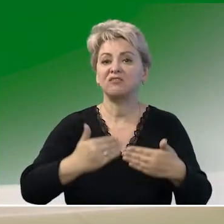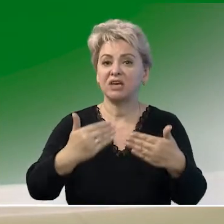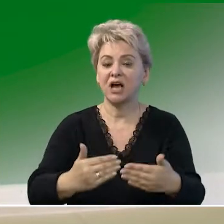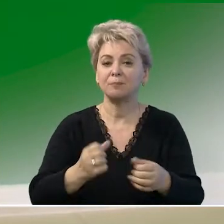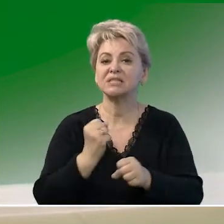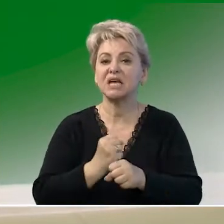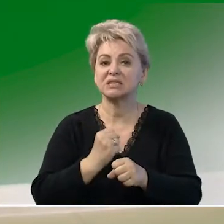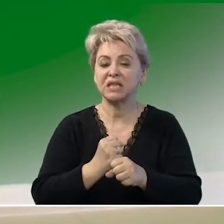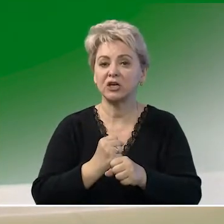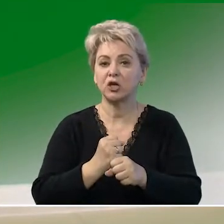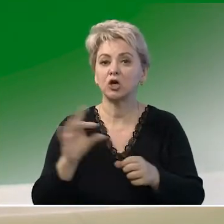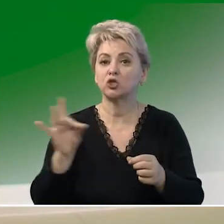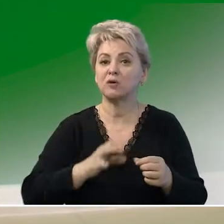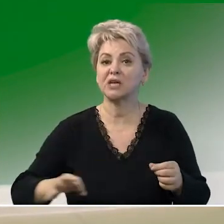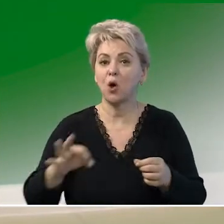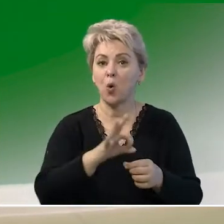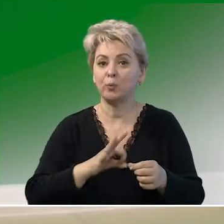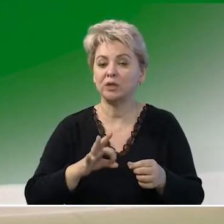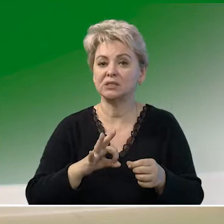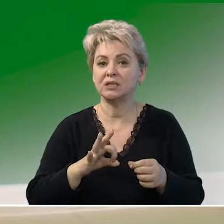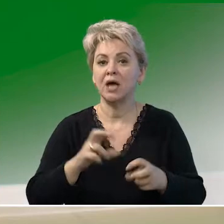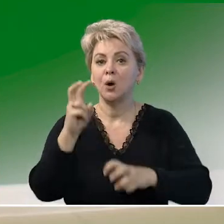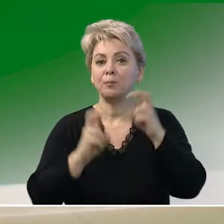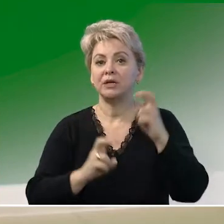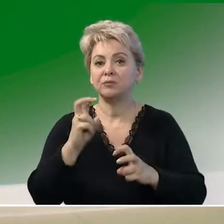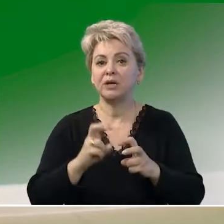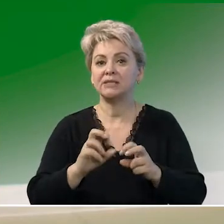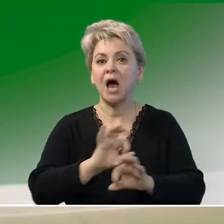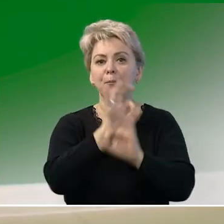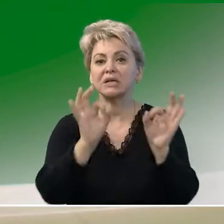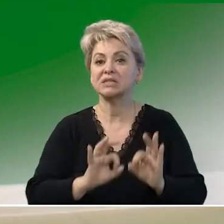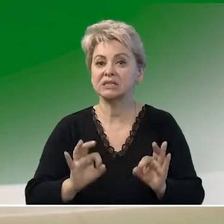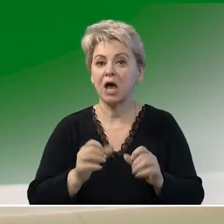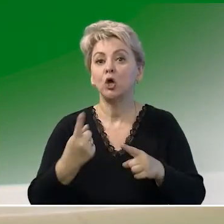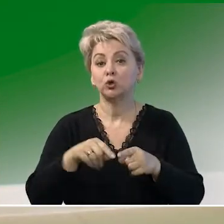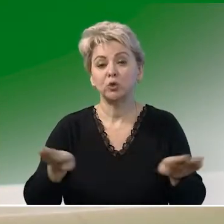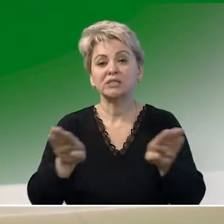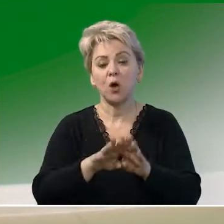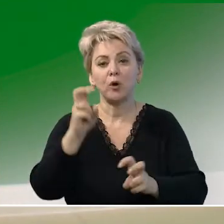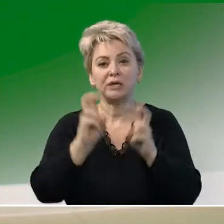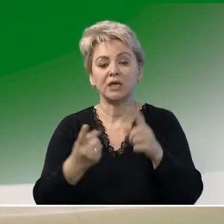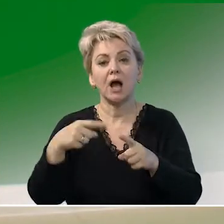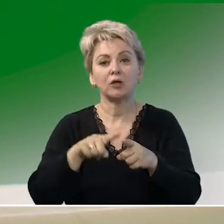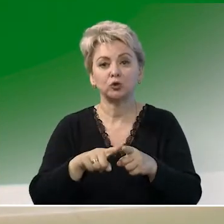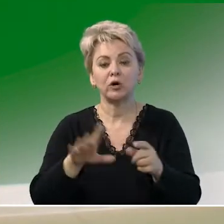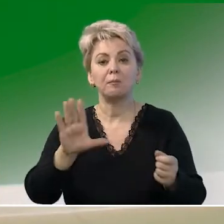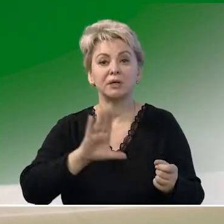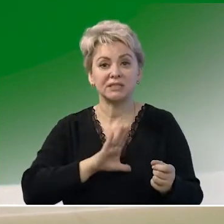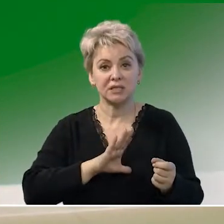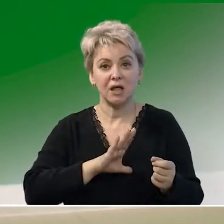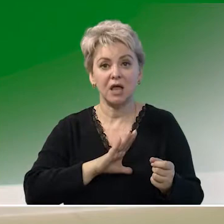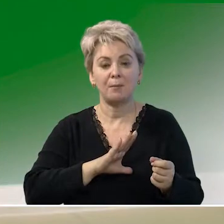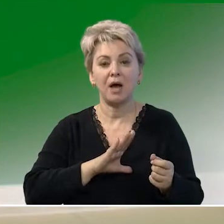создание в Ростовской области предприятия образца. То есть такое предприятие, которое бы стало